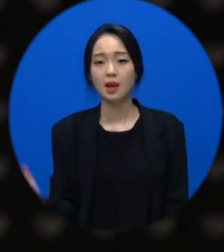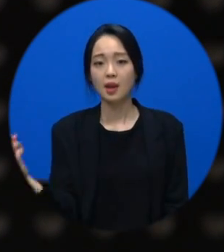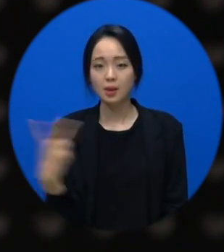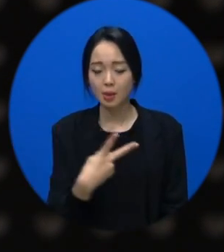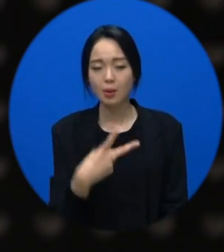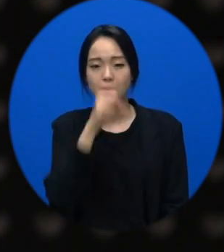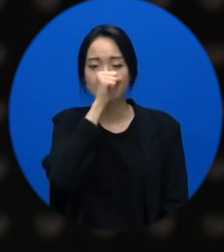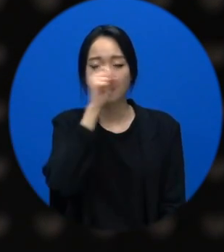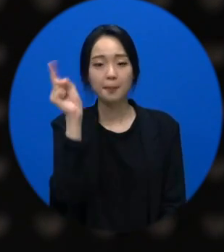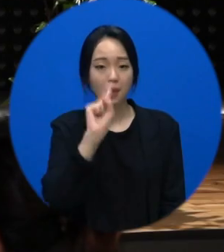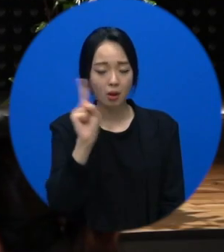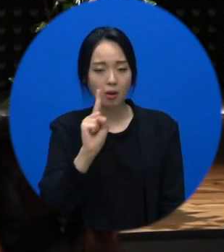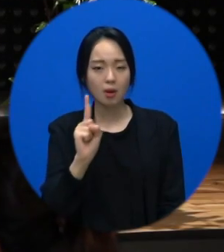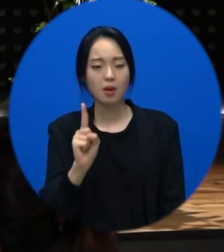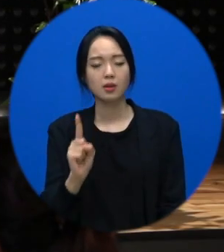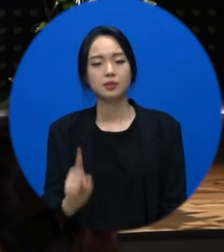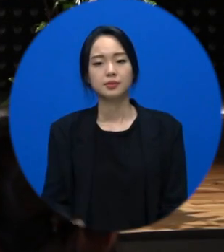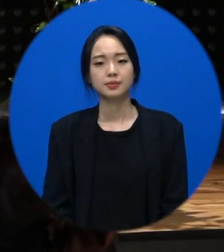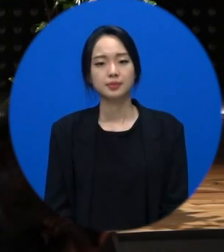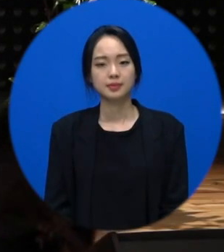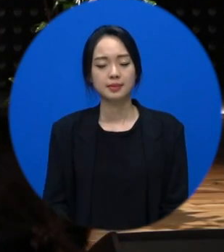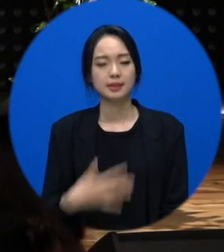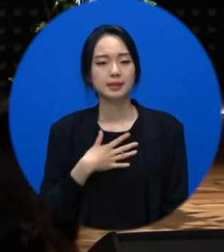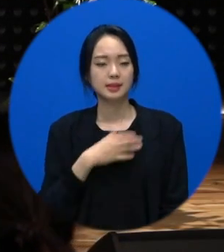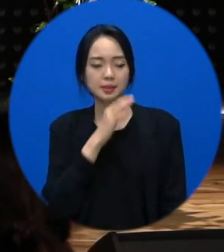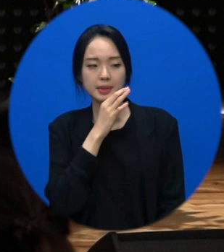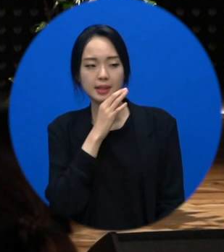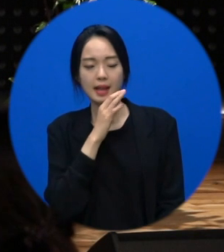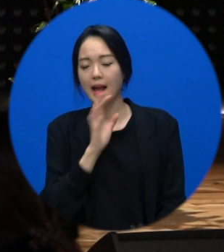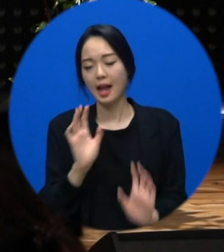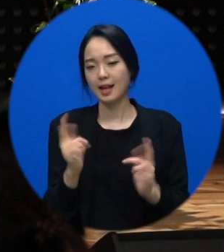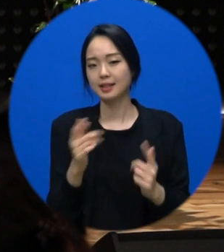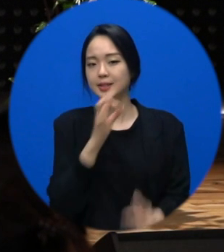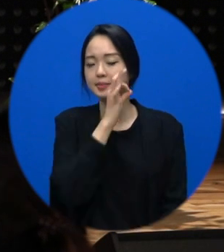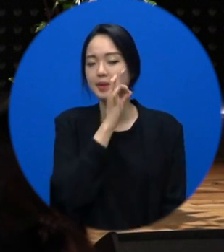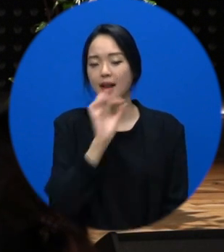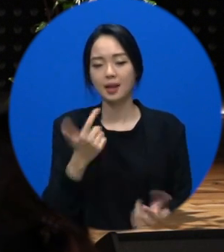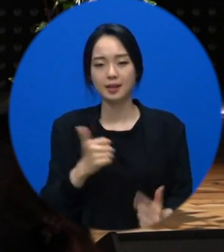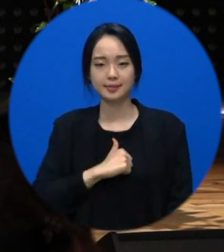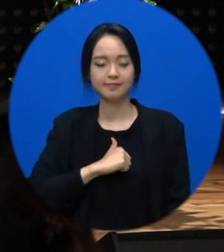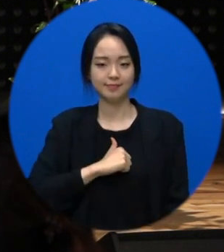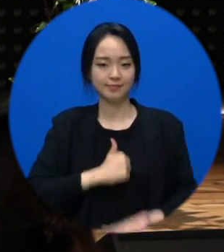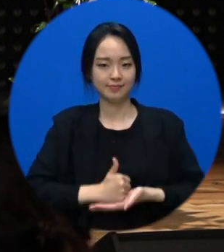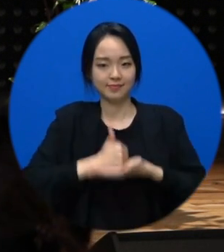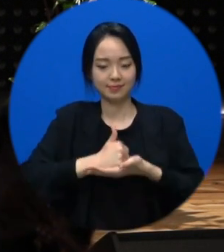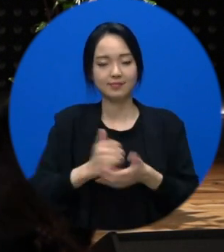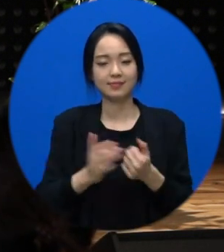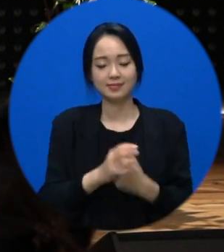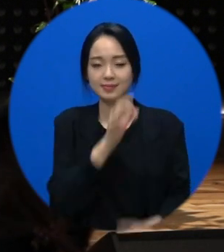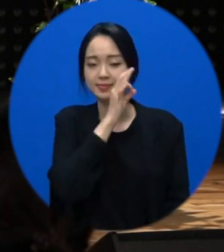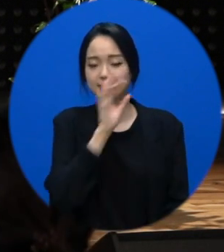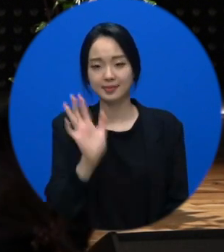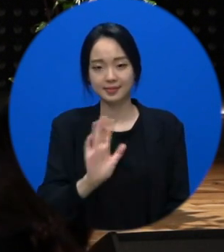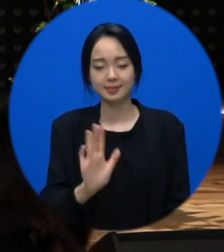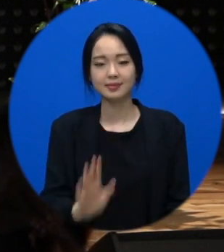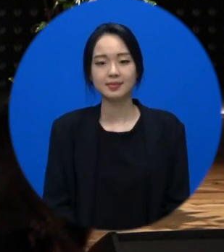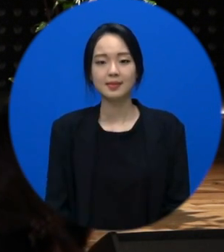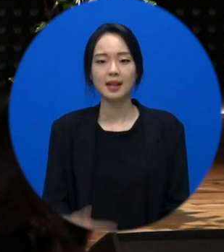대장이라고. 창피한 얘기인데 창피하지 않죠. 저 자존감이 높으니까. 저 과민성 대장 증상이 있거든요.